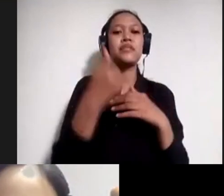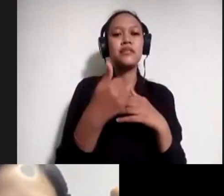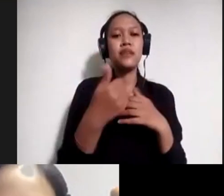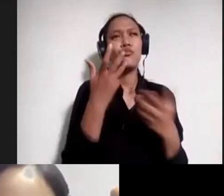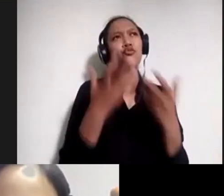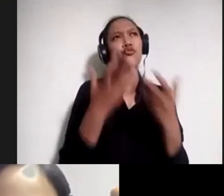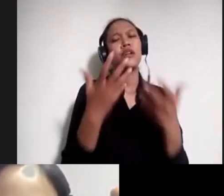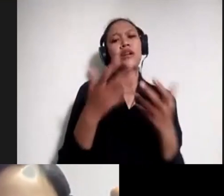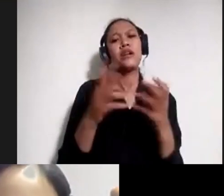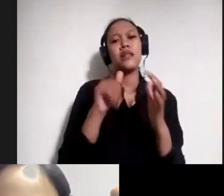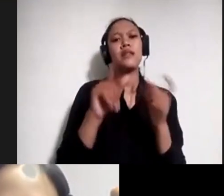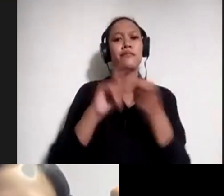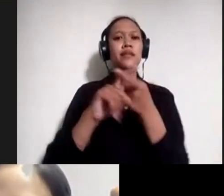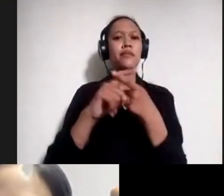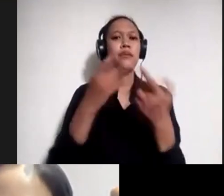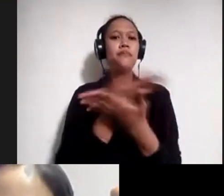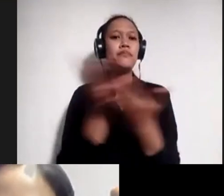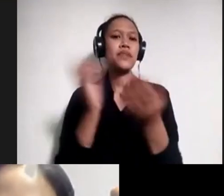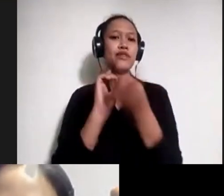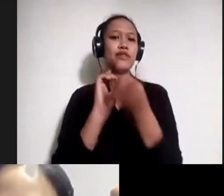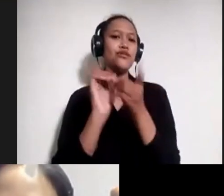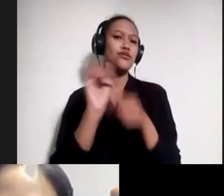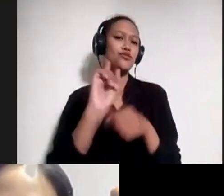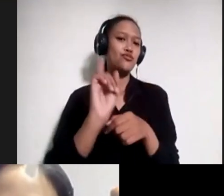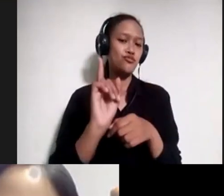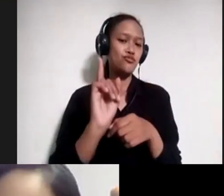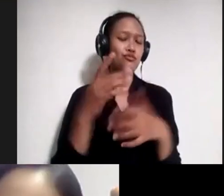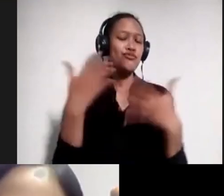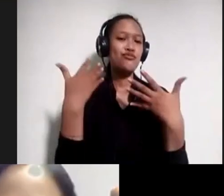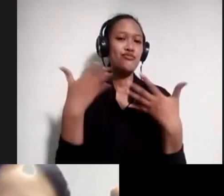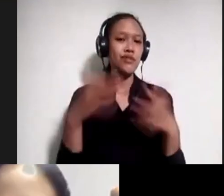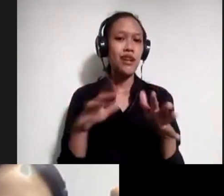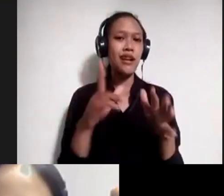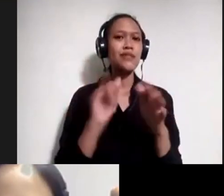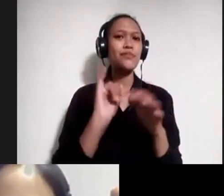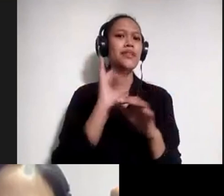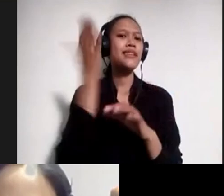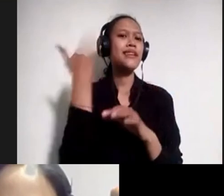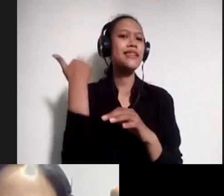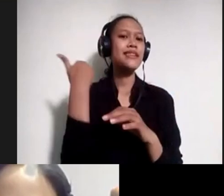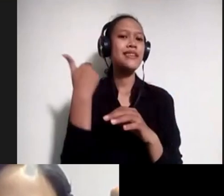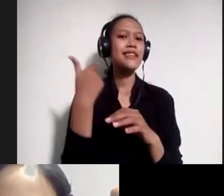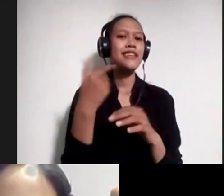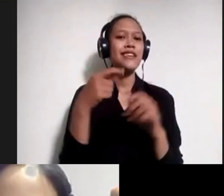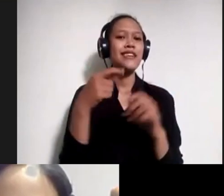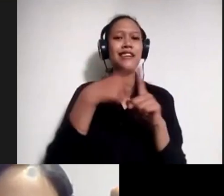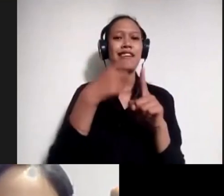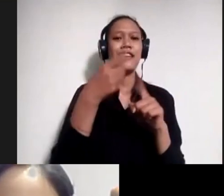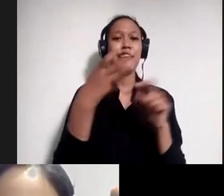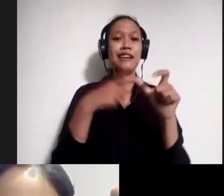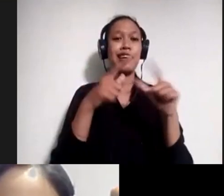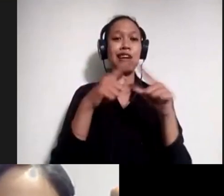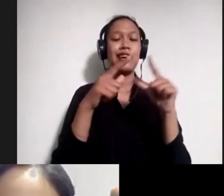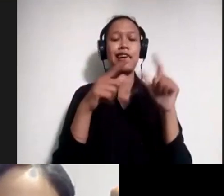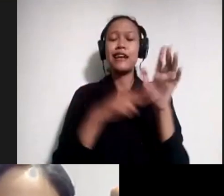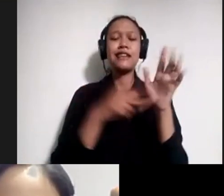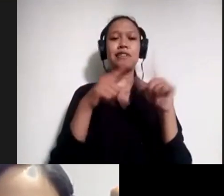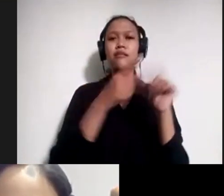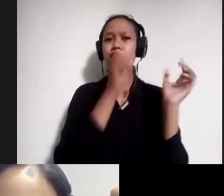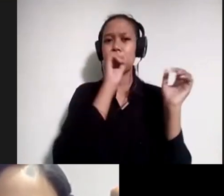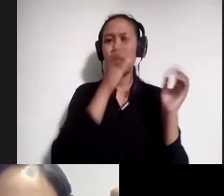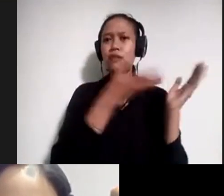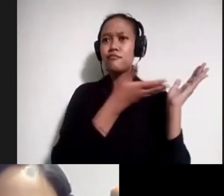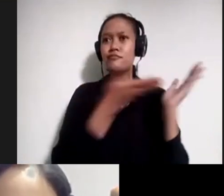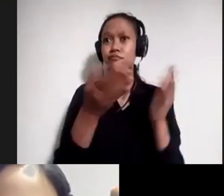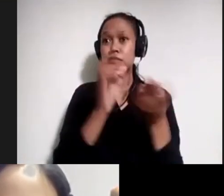nanti teman-teman berdiskusi, itu untuk seperti tadi yang ditawarkan oleh Mas Kresna, mungkin kalau sudah ada diskusi